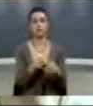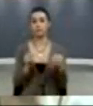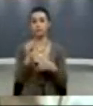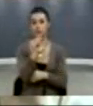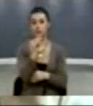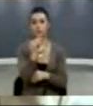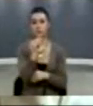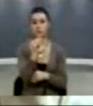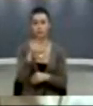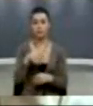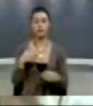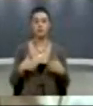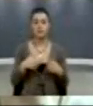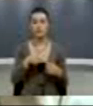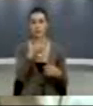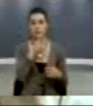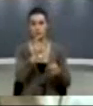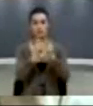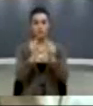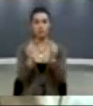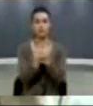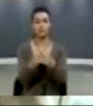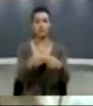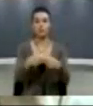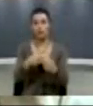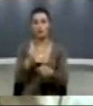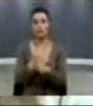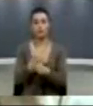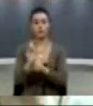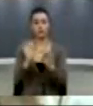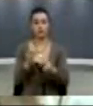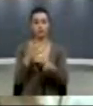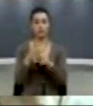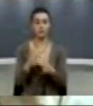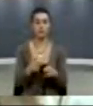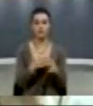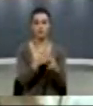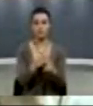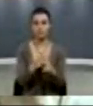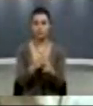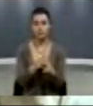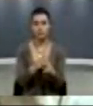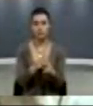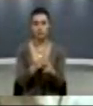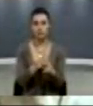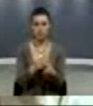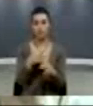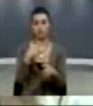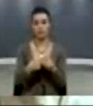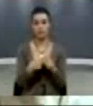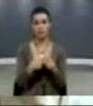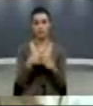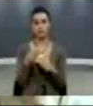të cilët për e vullnetit mirë, kam punu shumë, edhe e kanë mirëmbajt, edhe e kanë bajt në